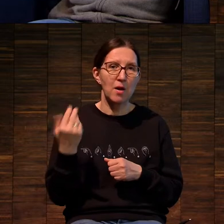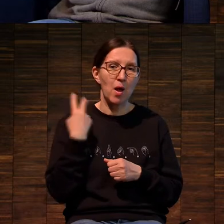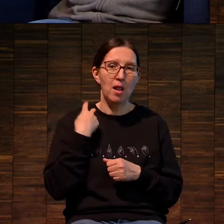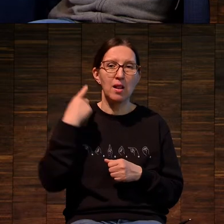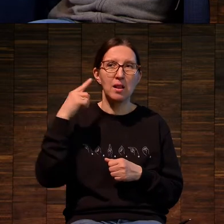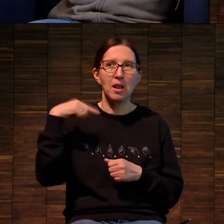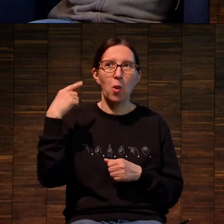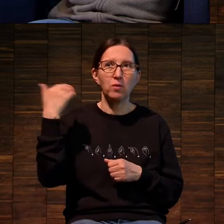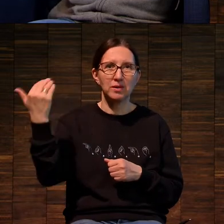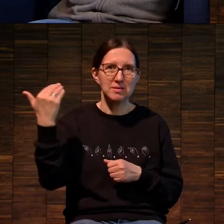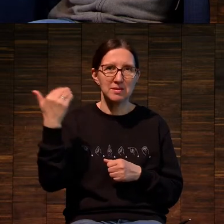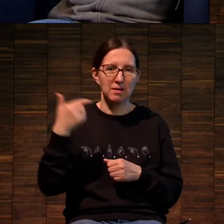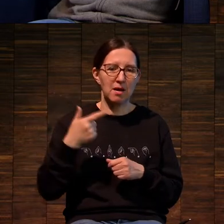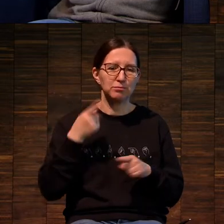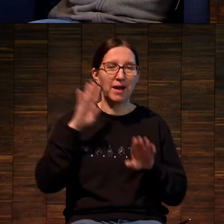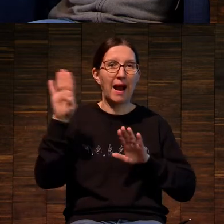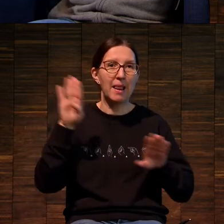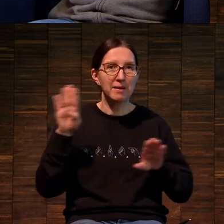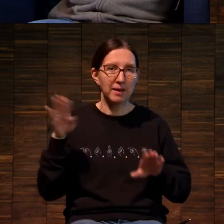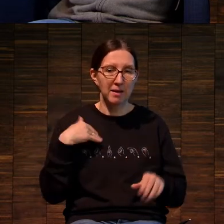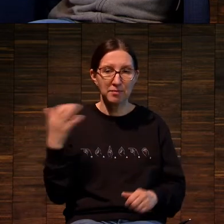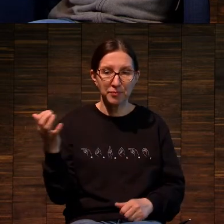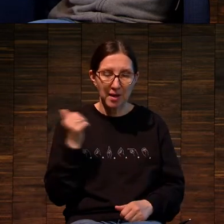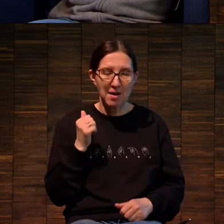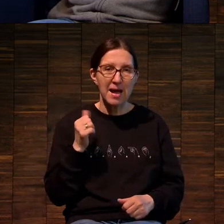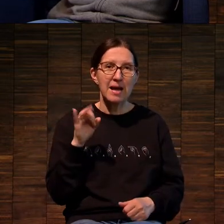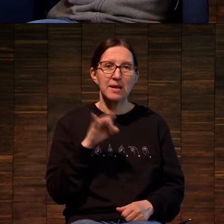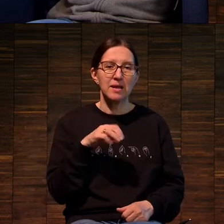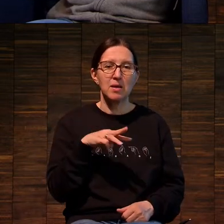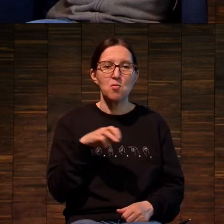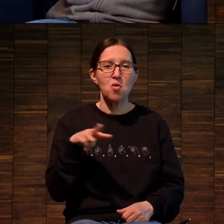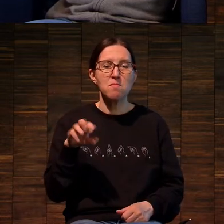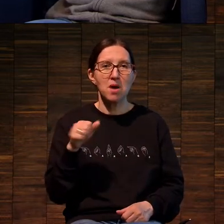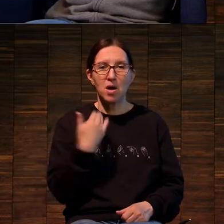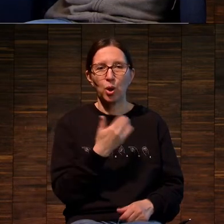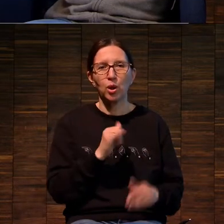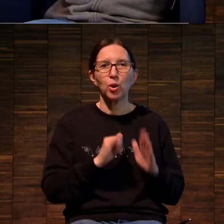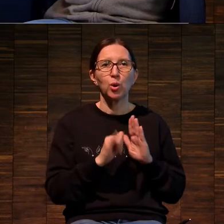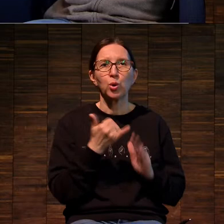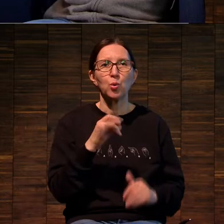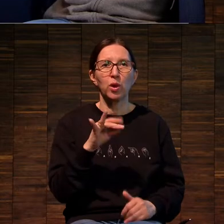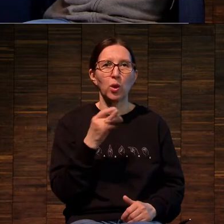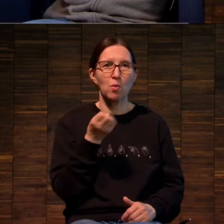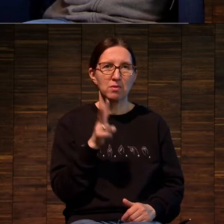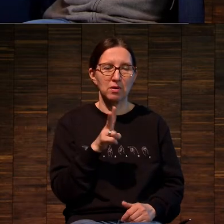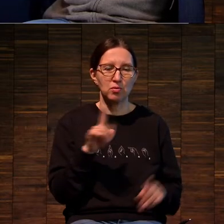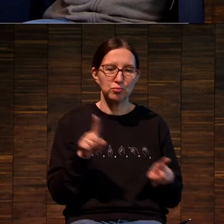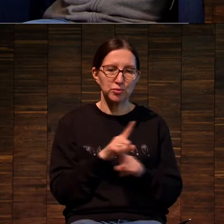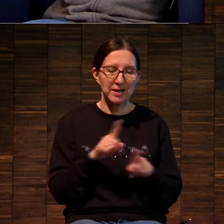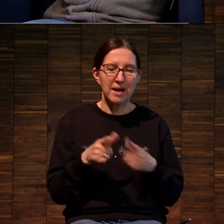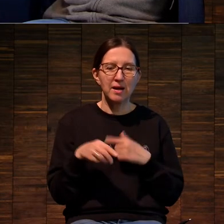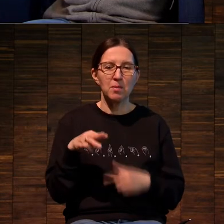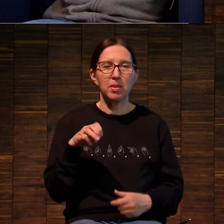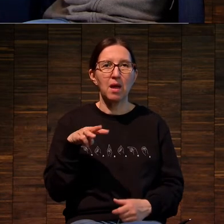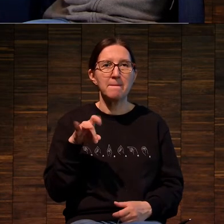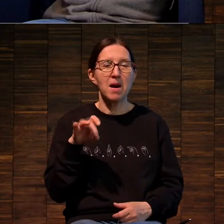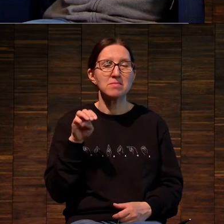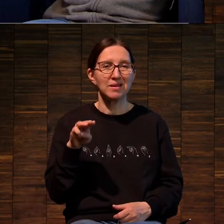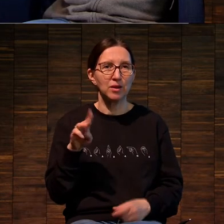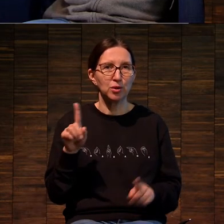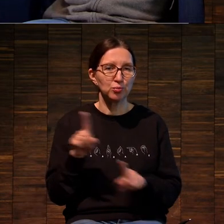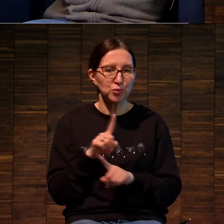Лондонской национальной галереи, либо МОМА Нью-Йоркский, либо Тамаринт, либо